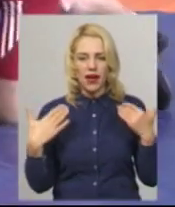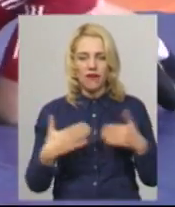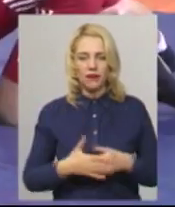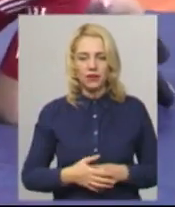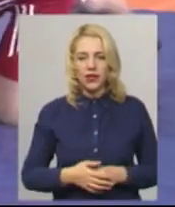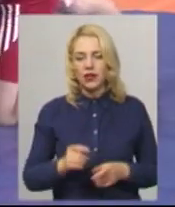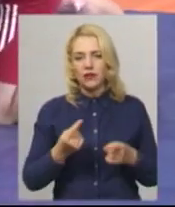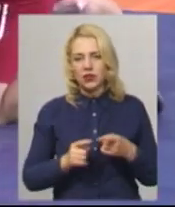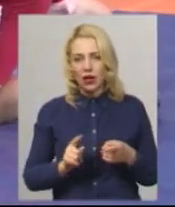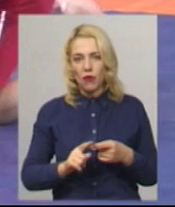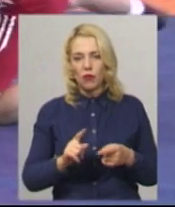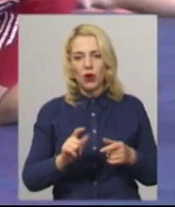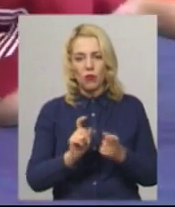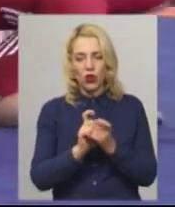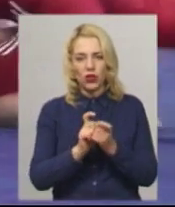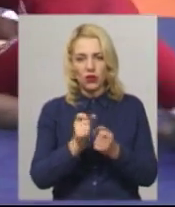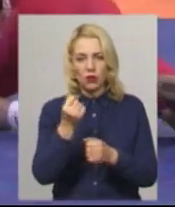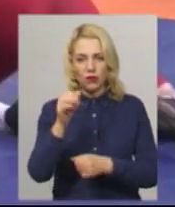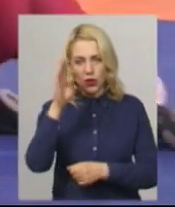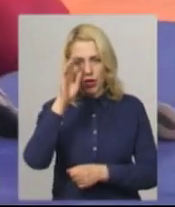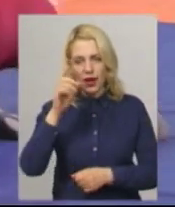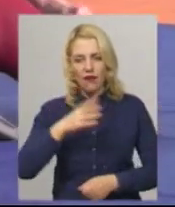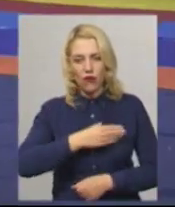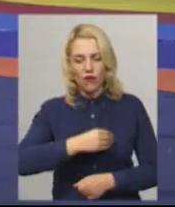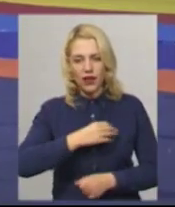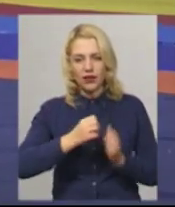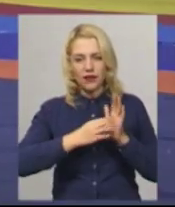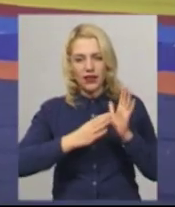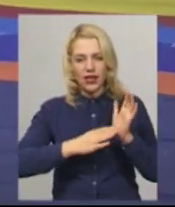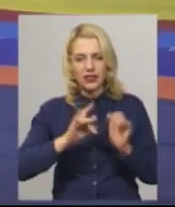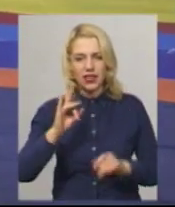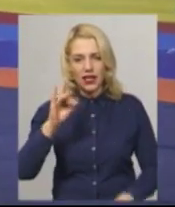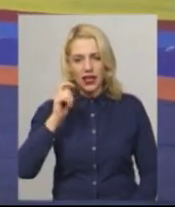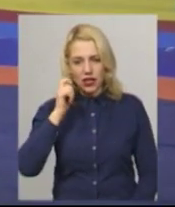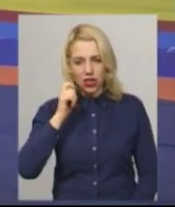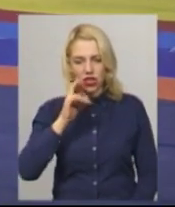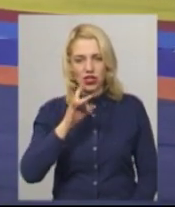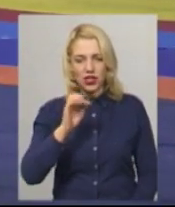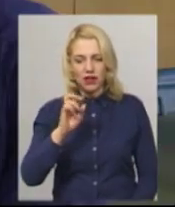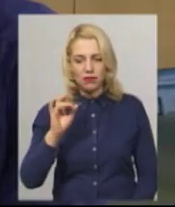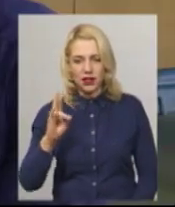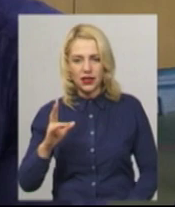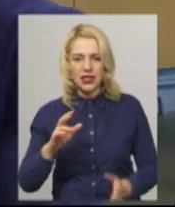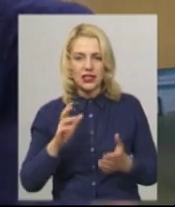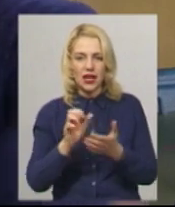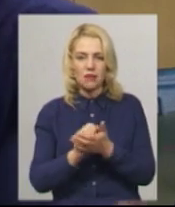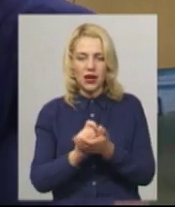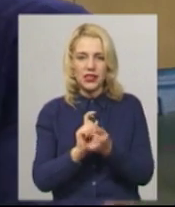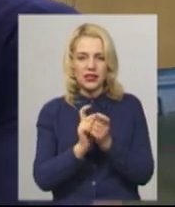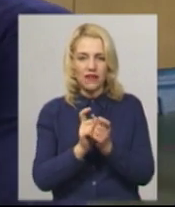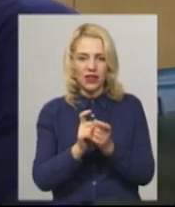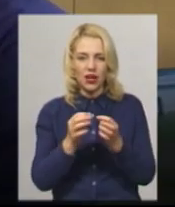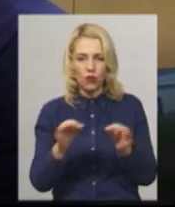У цьому поєдинку переміг львів'янин. 19-річний Володимир Рибін, каже, вільною боротьбою займається більше десяти років.